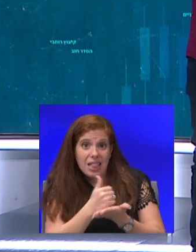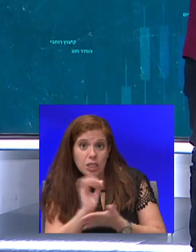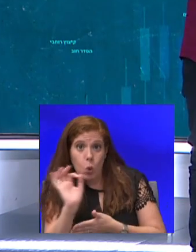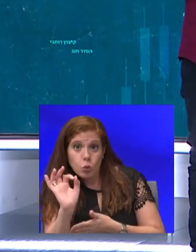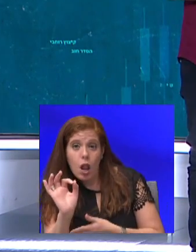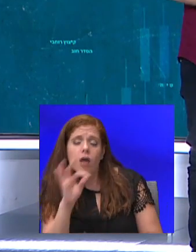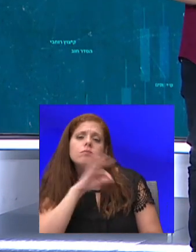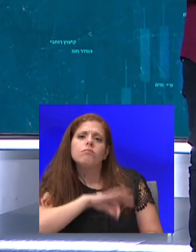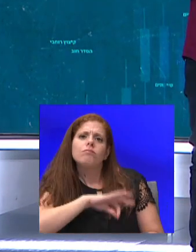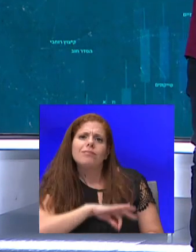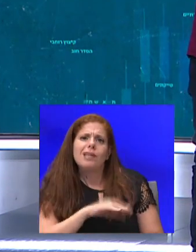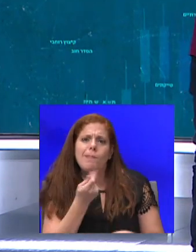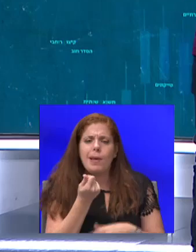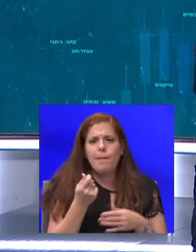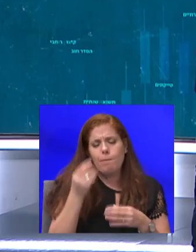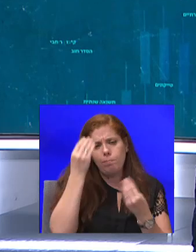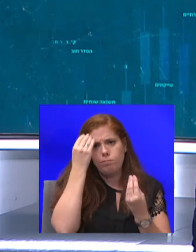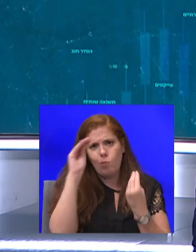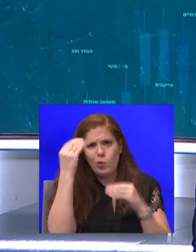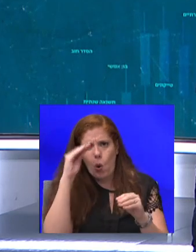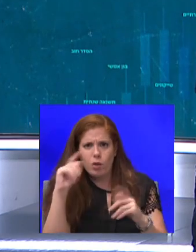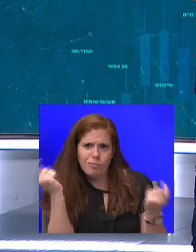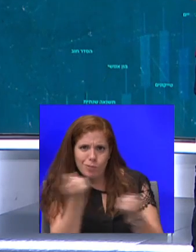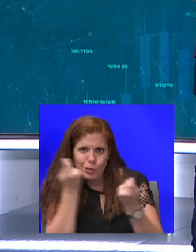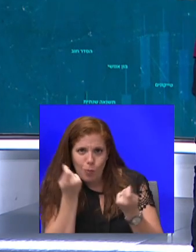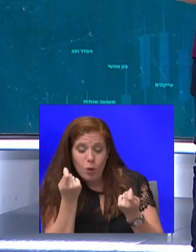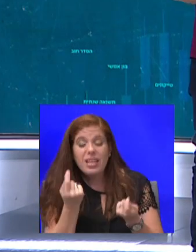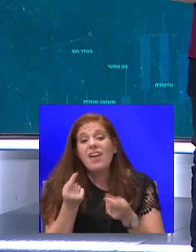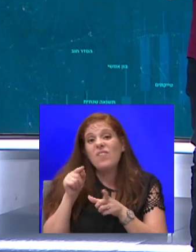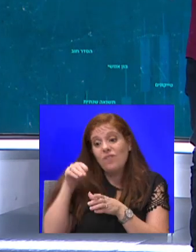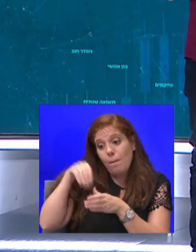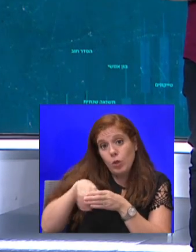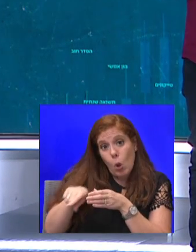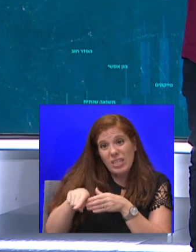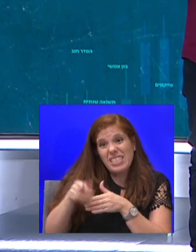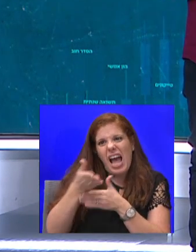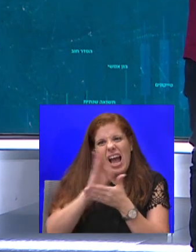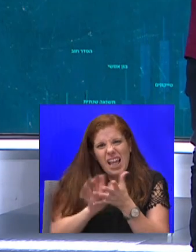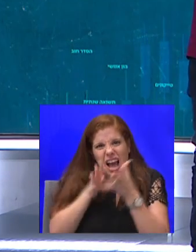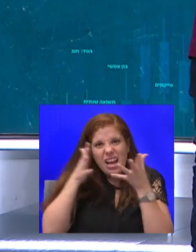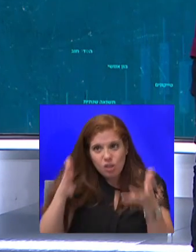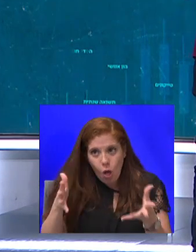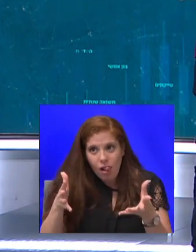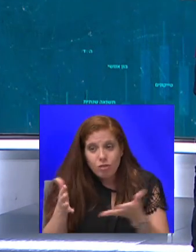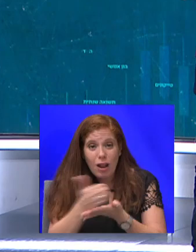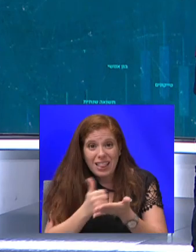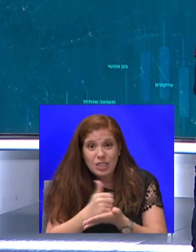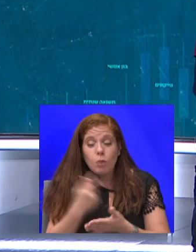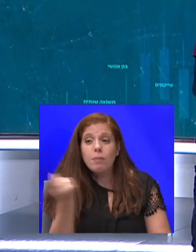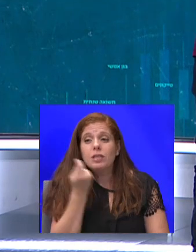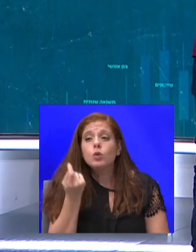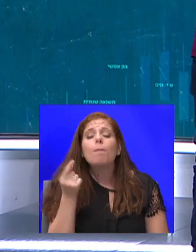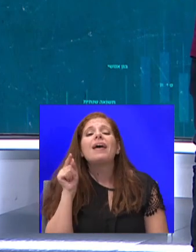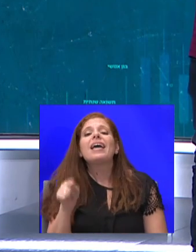מציבה במוצרים שלה. ומתוך זה, חלק הארי של ההכנסות מפרסום, הגיע ממנוע החיפוש שלה.